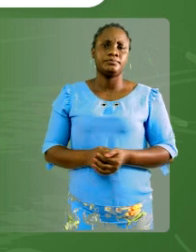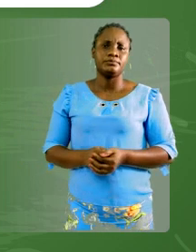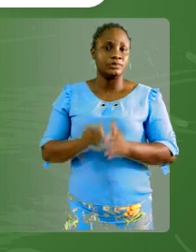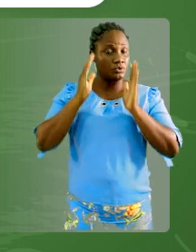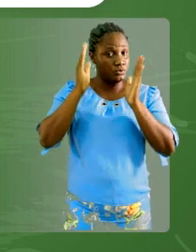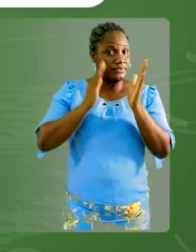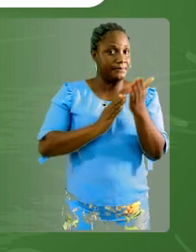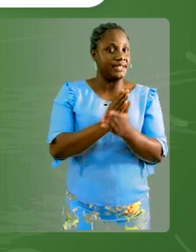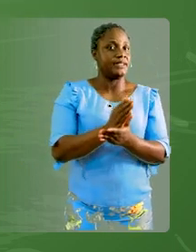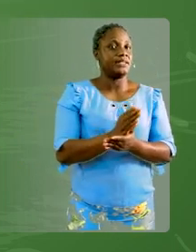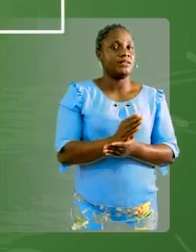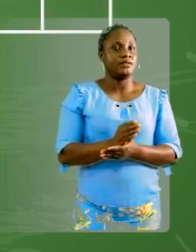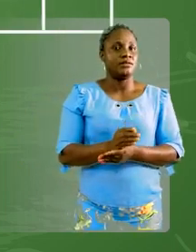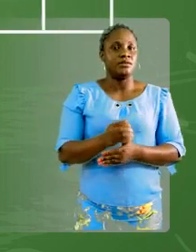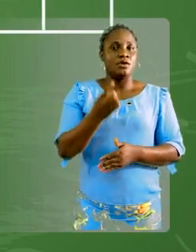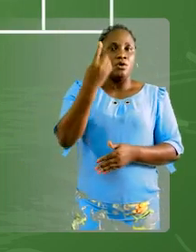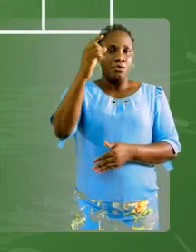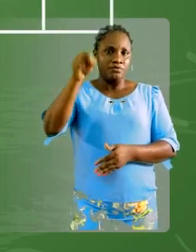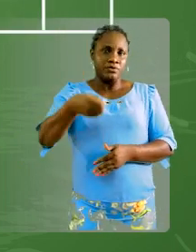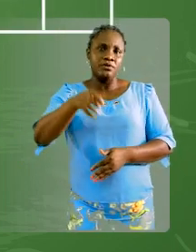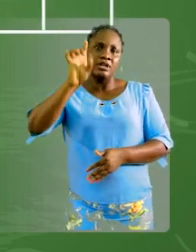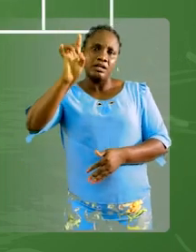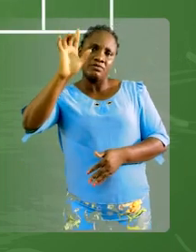Vous suivez ? 1,85.